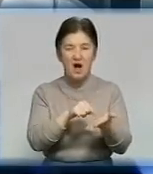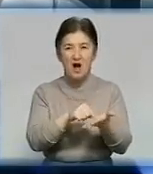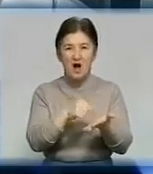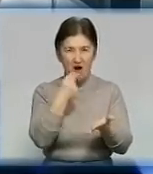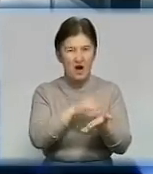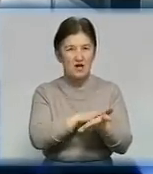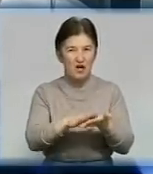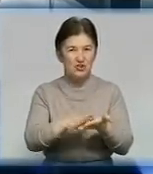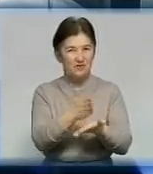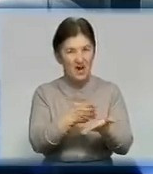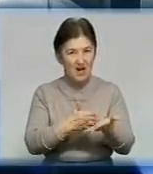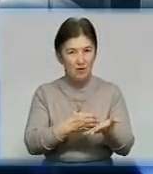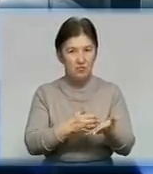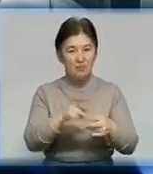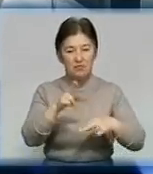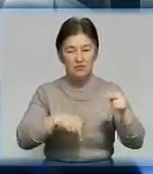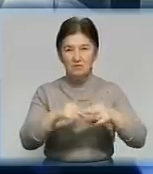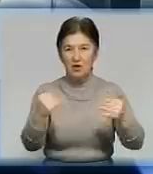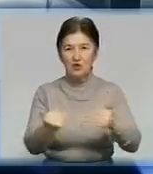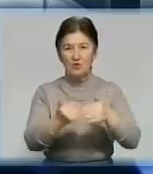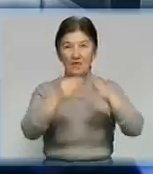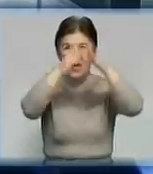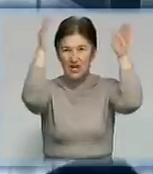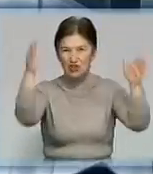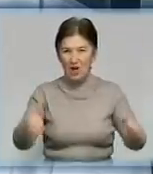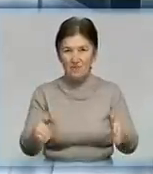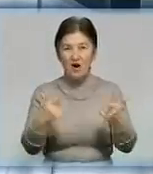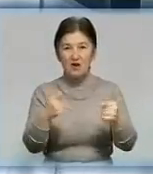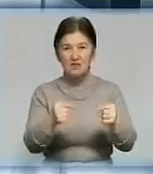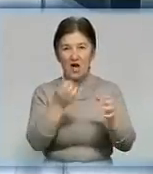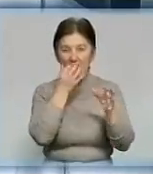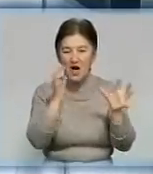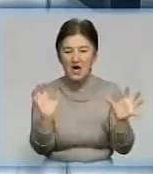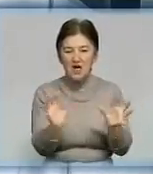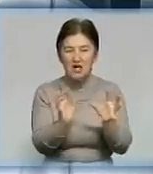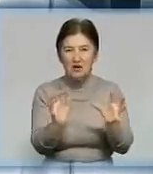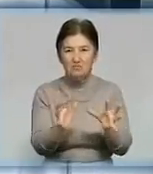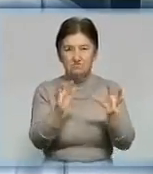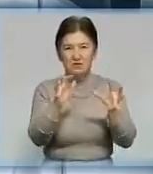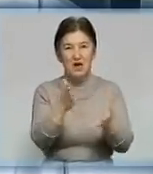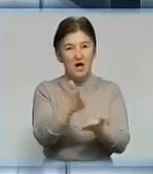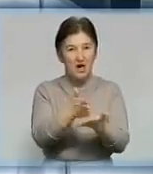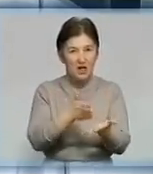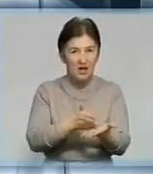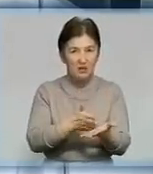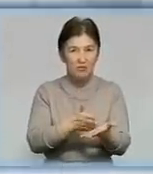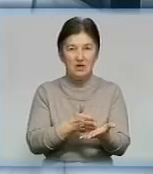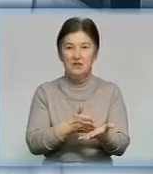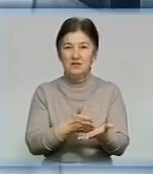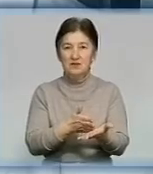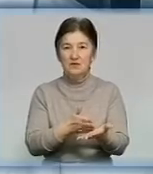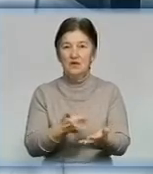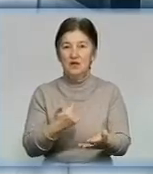побудували новий шкаф, в якому проходить до зрівання хліба і парозволоження.